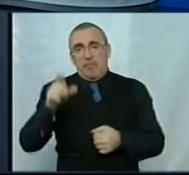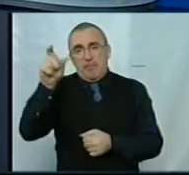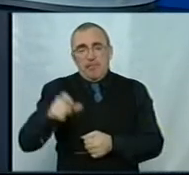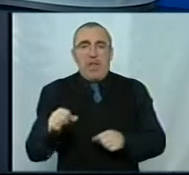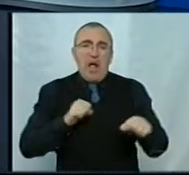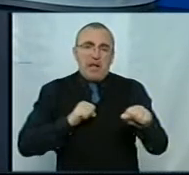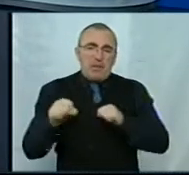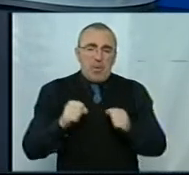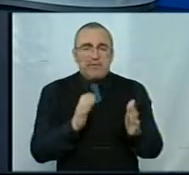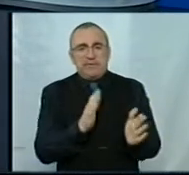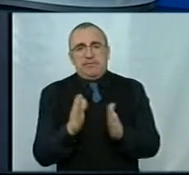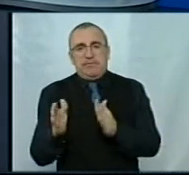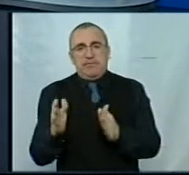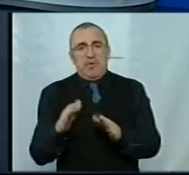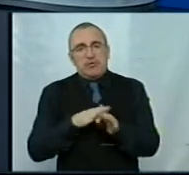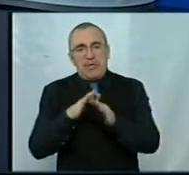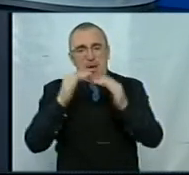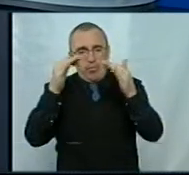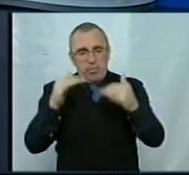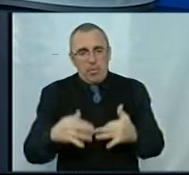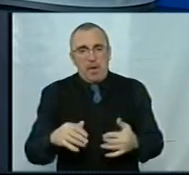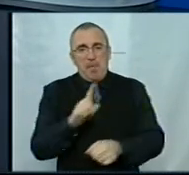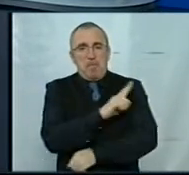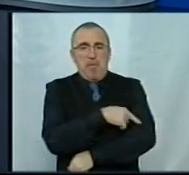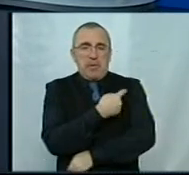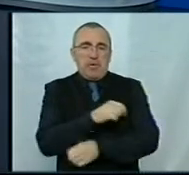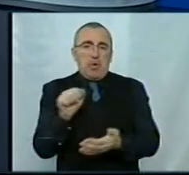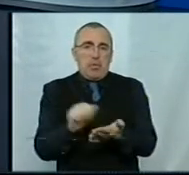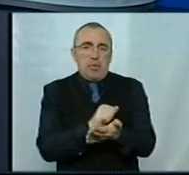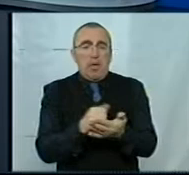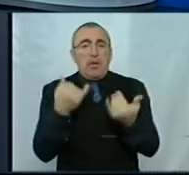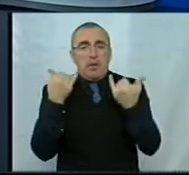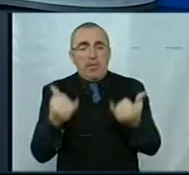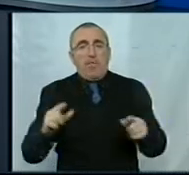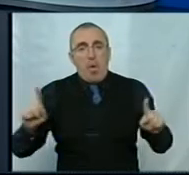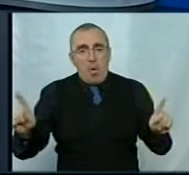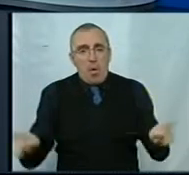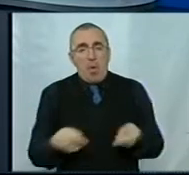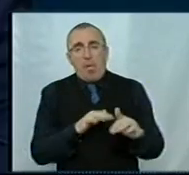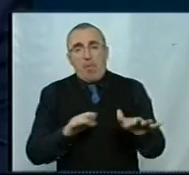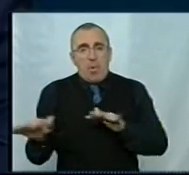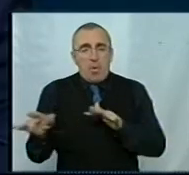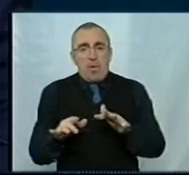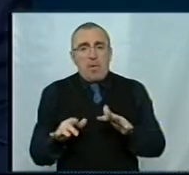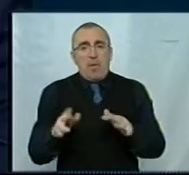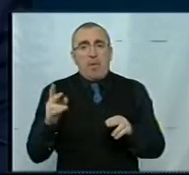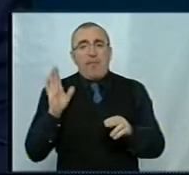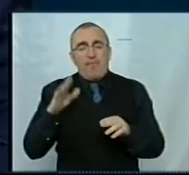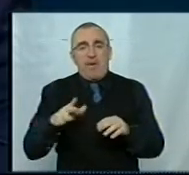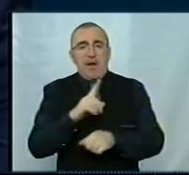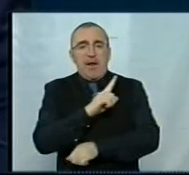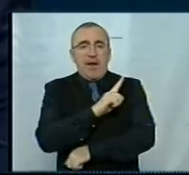адміністратори системи, ті, що заповнюють якісь медичні документи, для того, щоб організовувати процес безпосередньо в самій медично